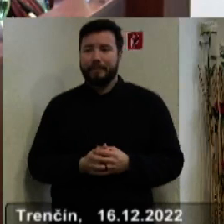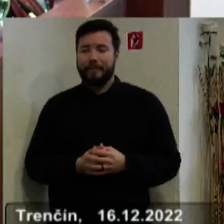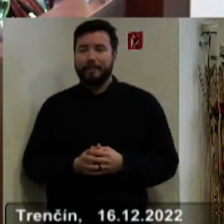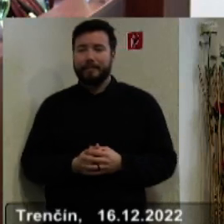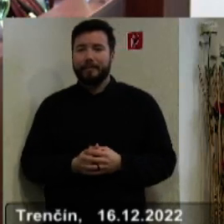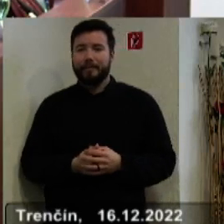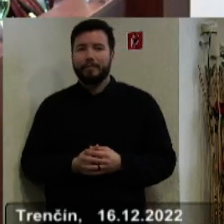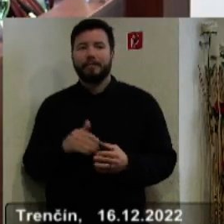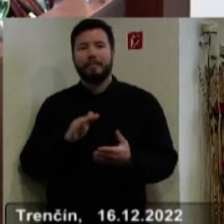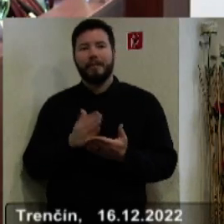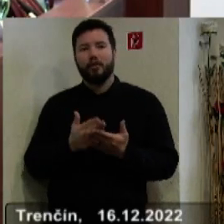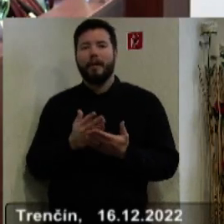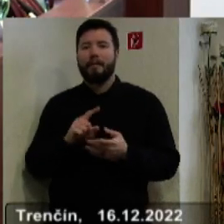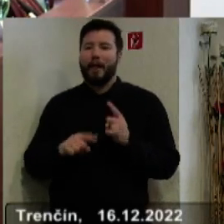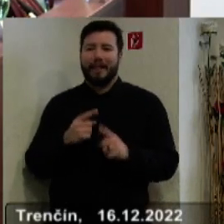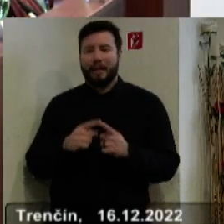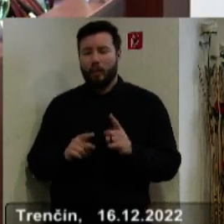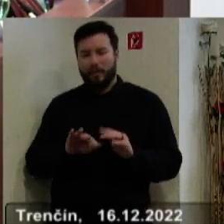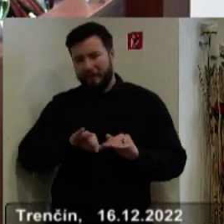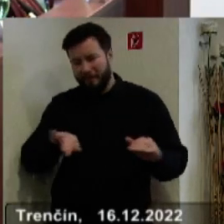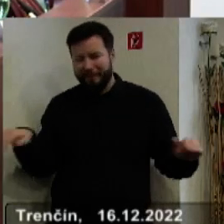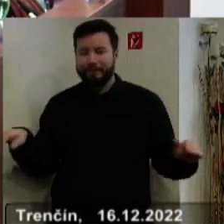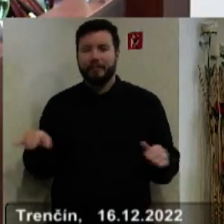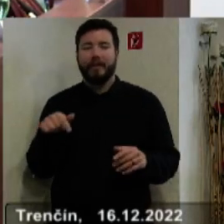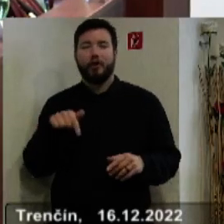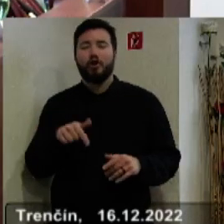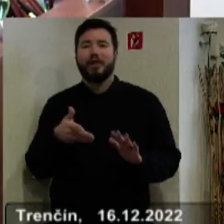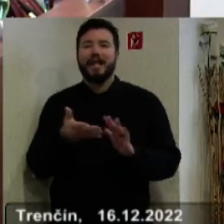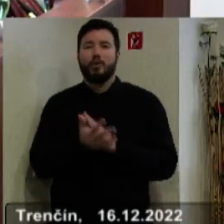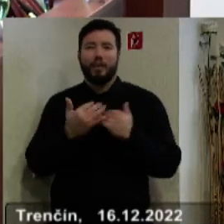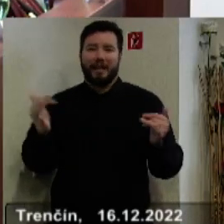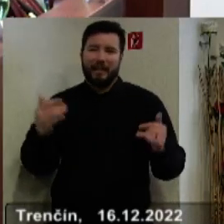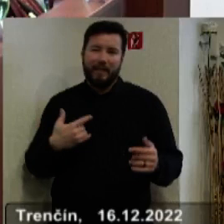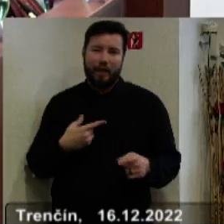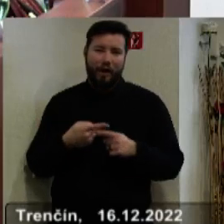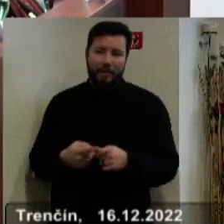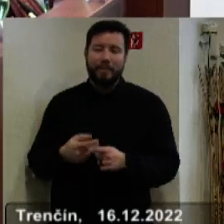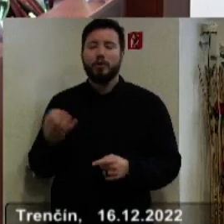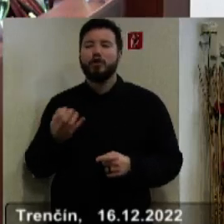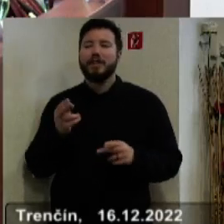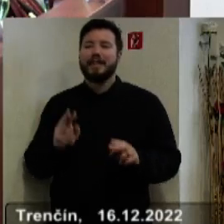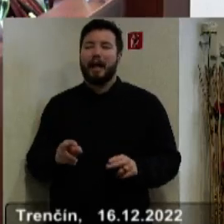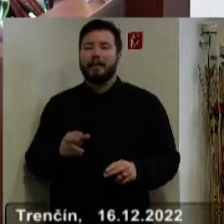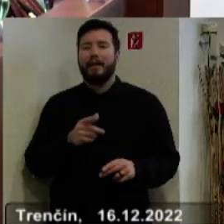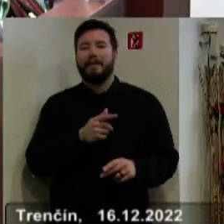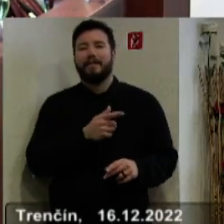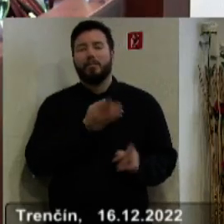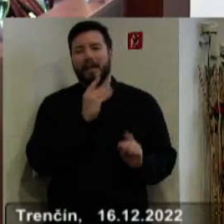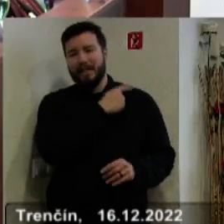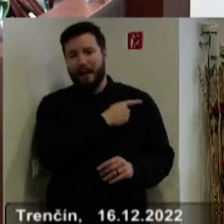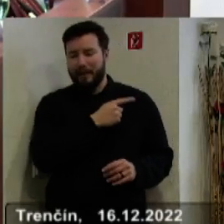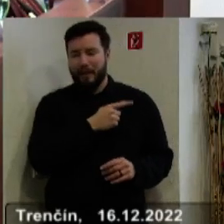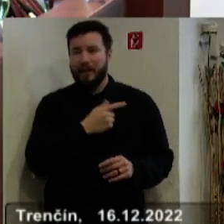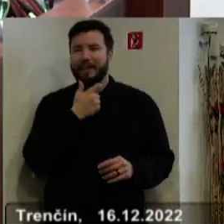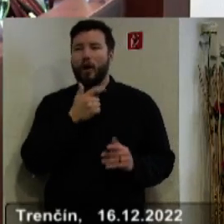Takže nehajme politiku politikov. My to v tomto zastupiteľstve aj tak neovplyvníme, čo sa stane na národnej úrovni, ale